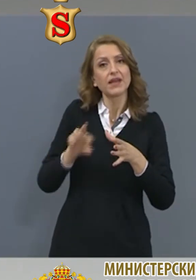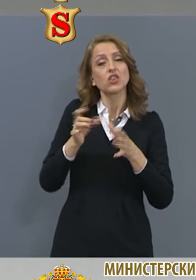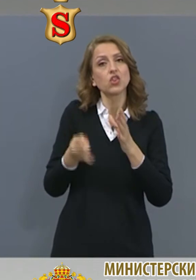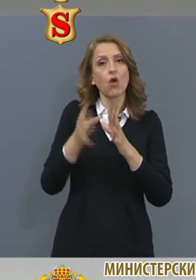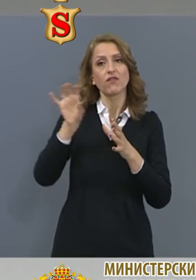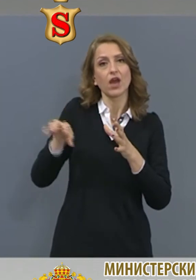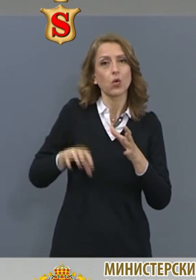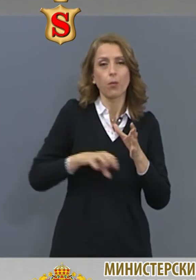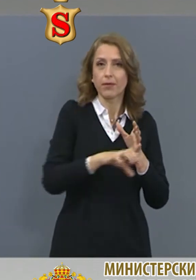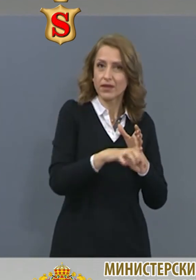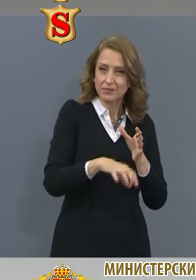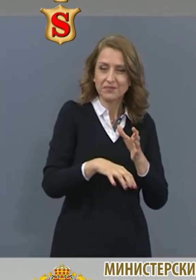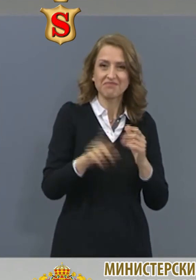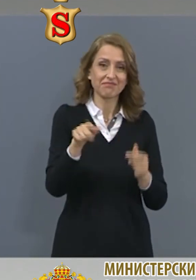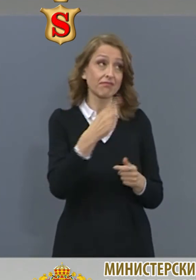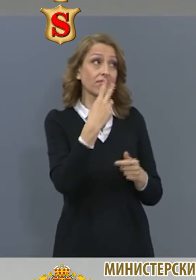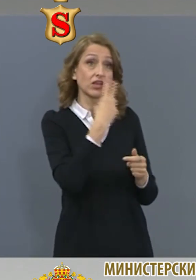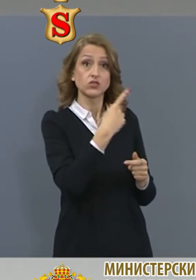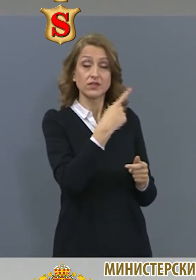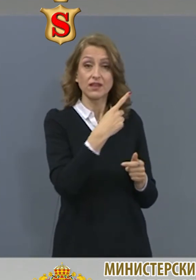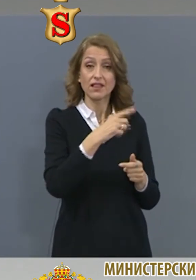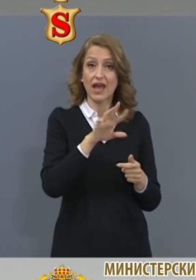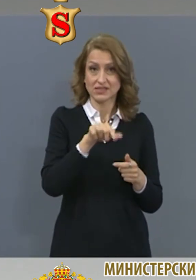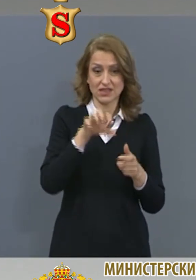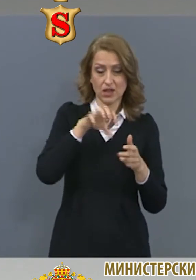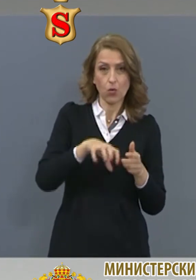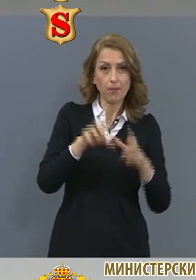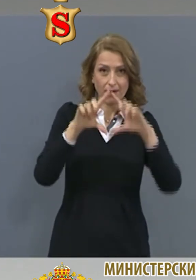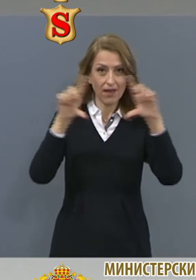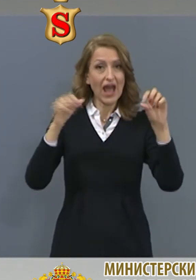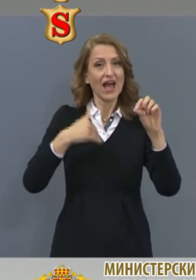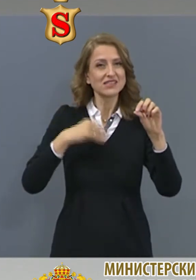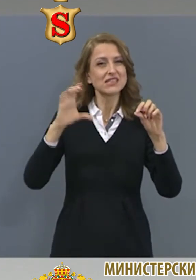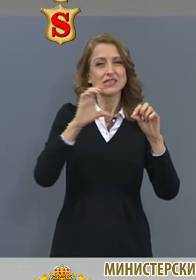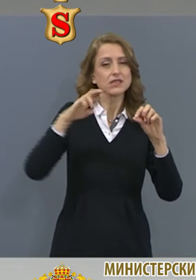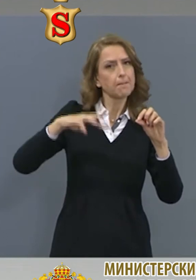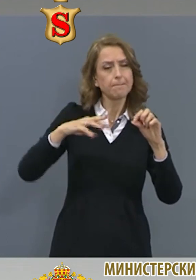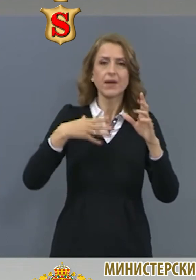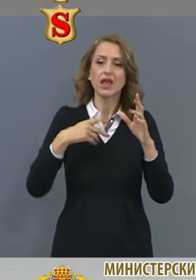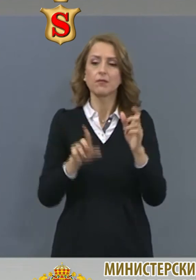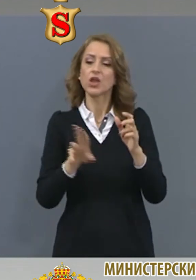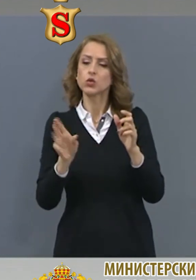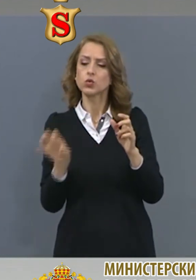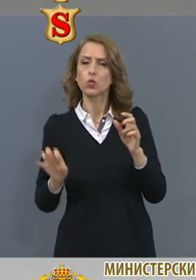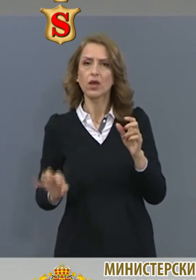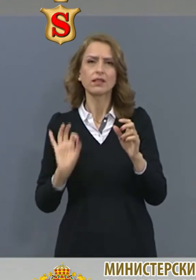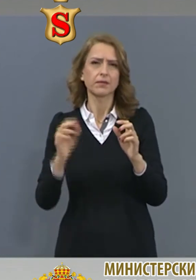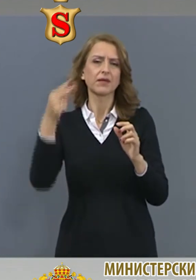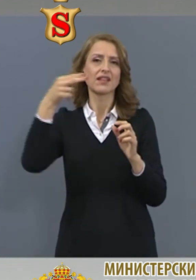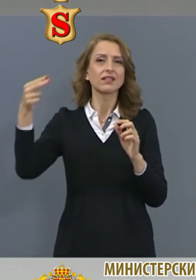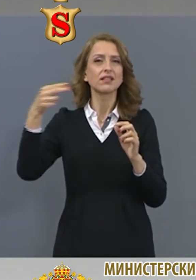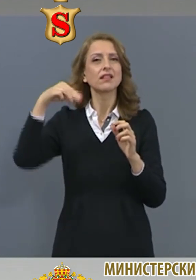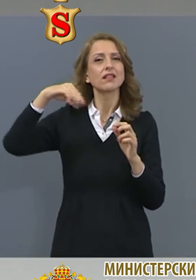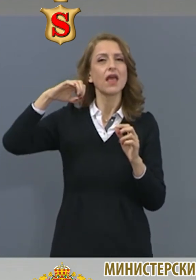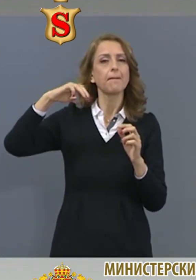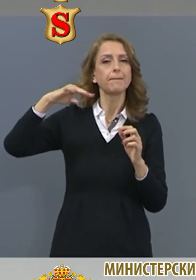Много от информацията, която ще намерите в тази рубрика, е налична и в други раздели, например в теми, но се е подредена